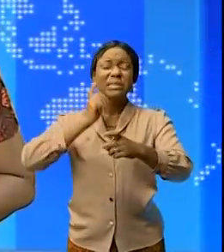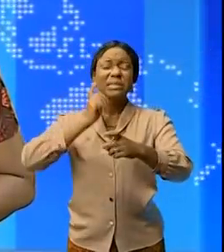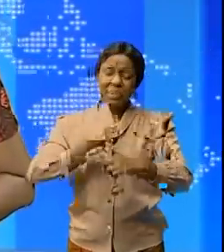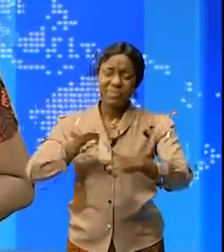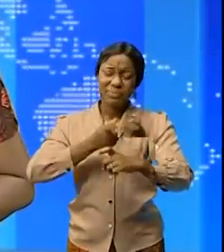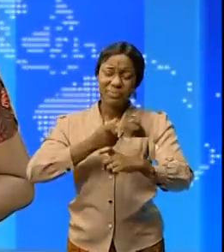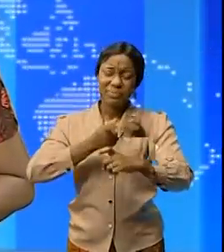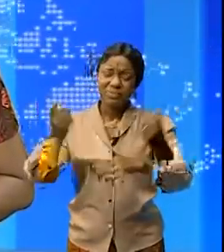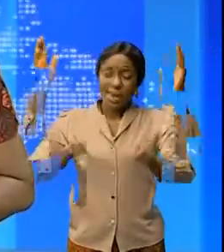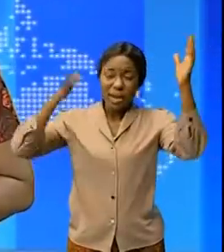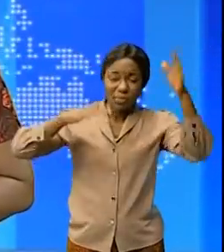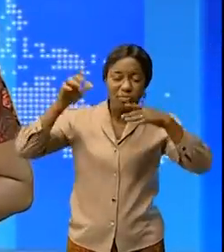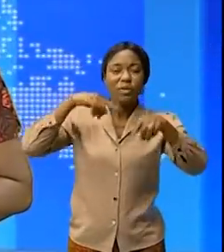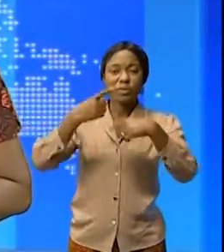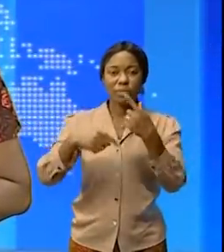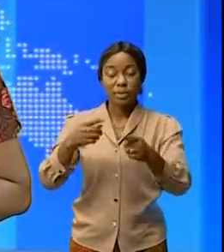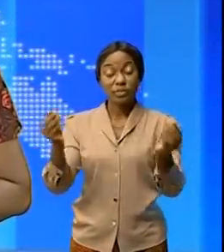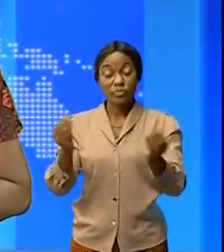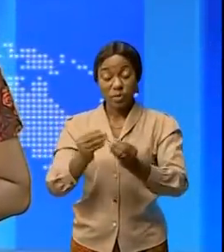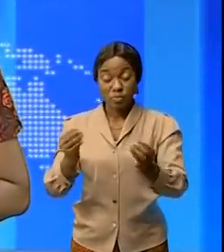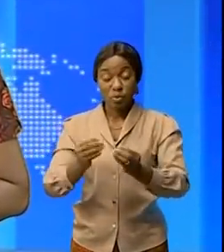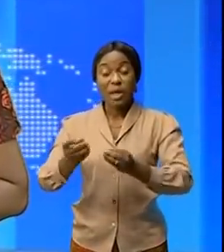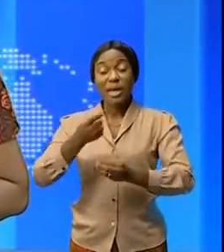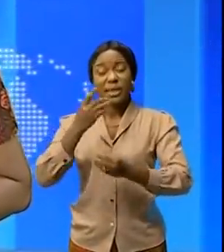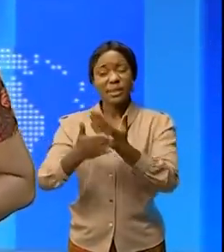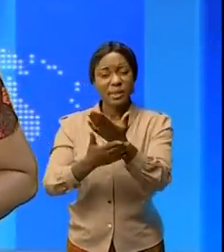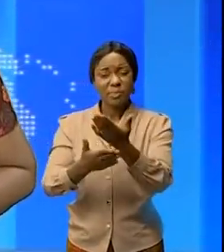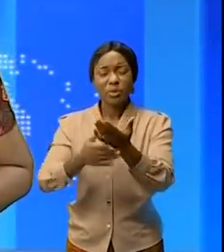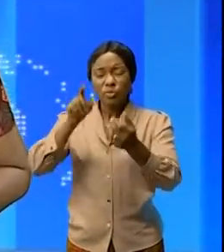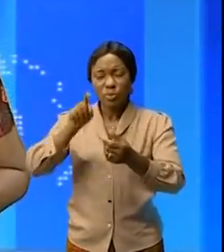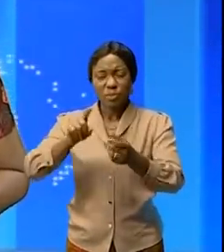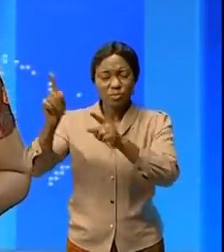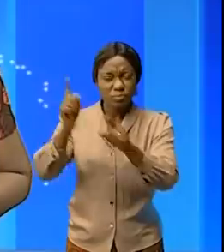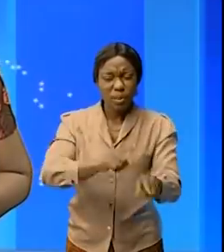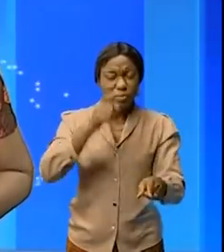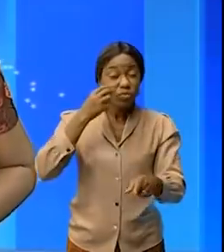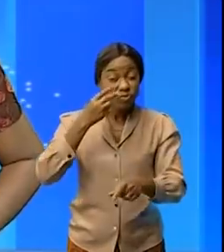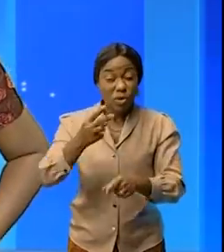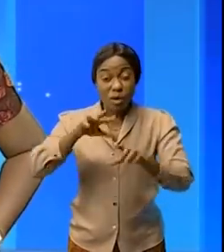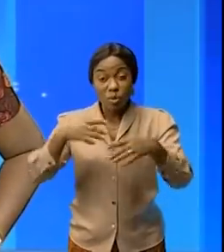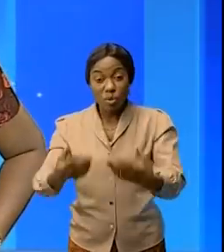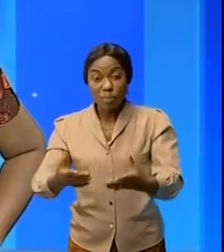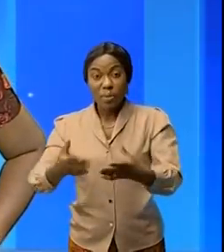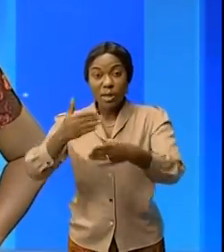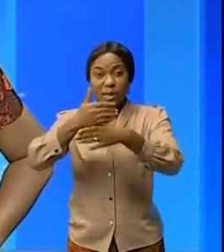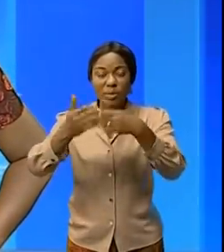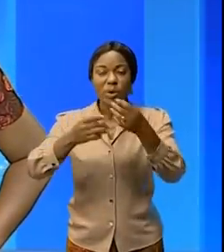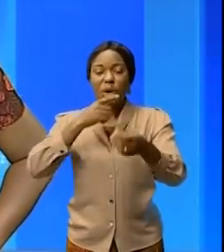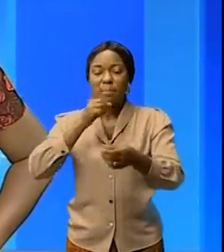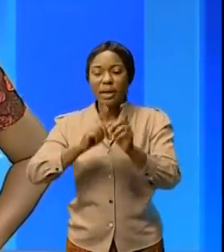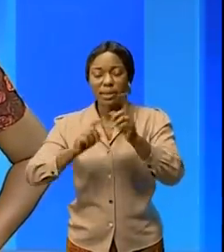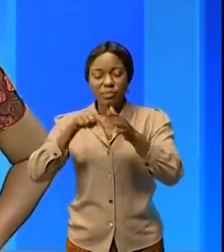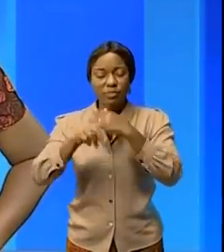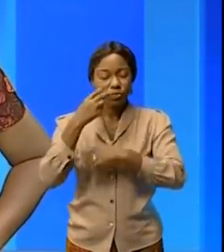pédicule de ces quartiers en cité littéraire de Selembao Iverson Kabwaba nous en parle dans ses